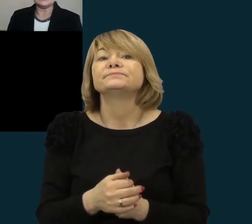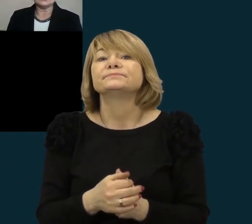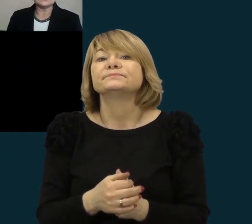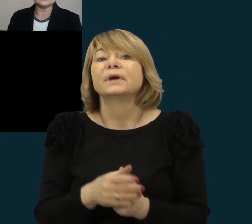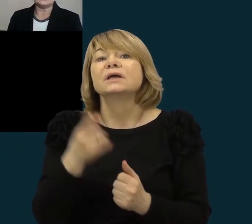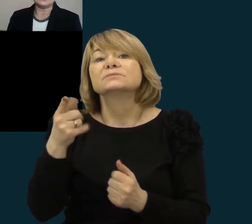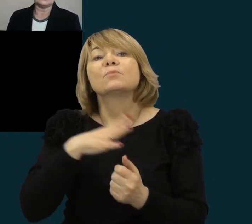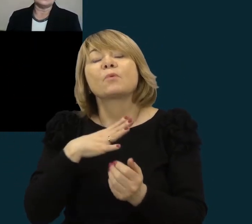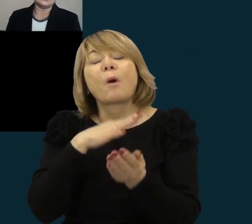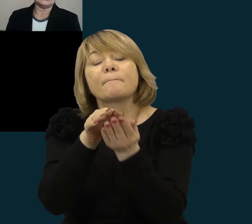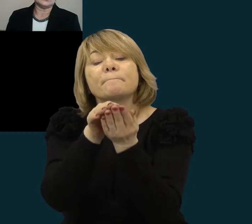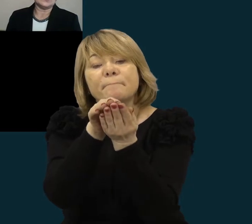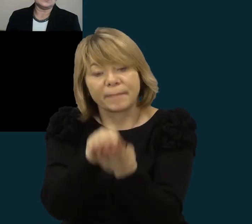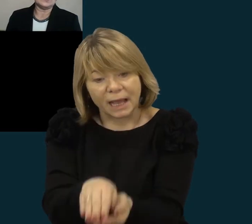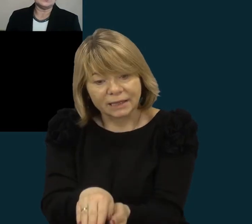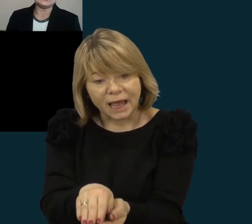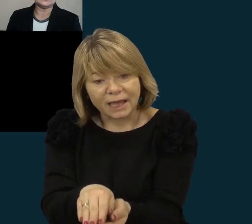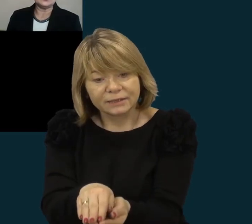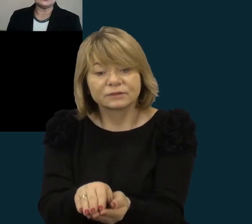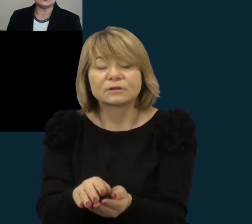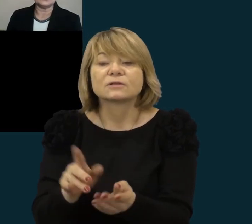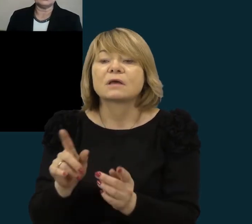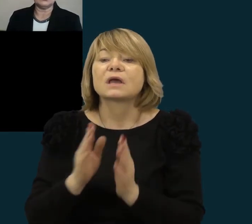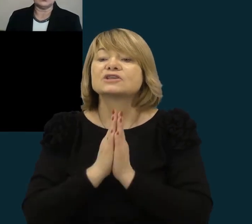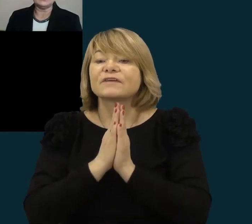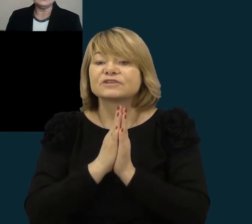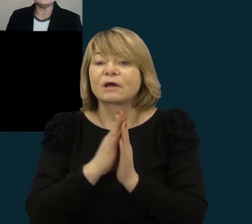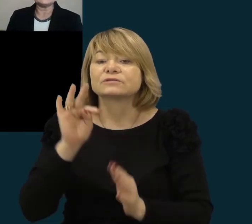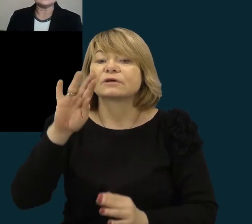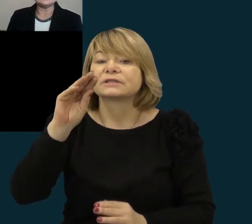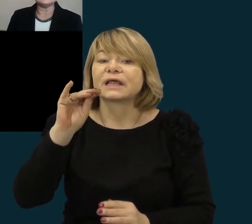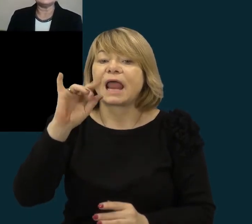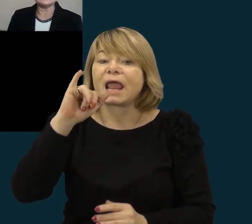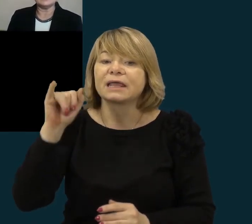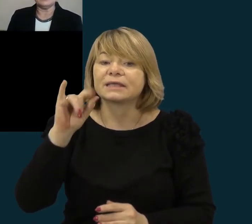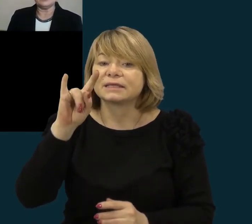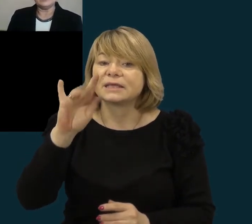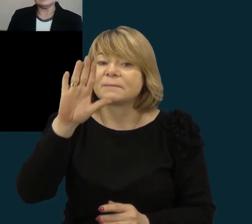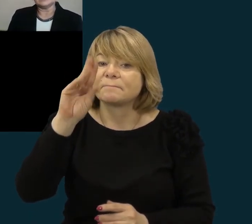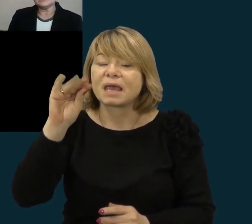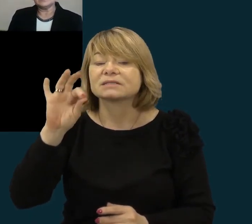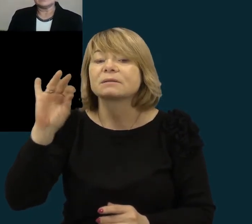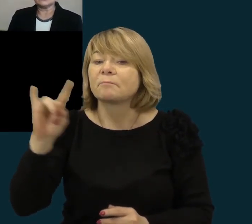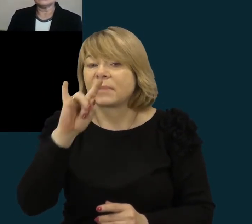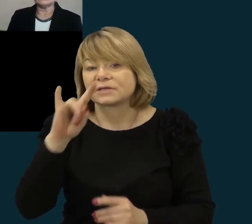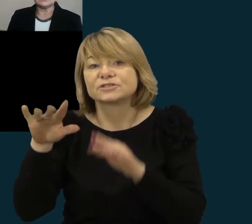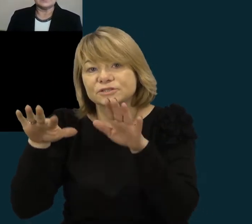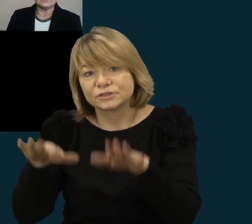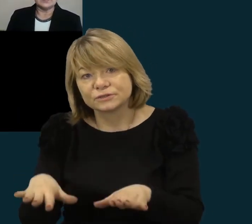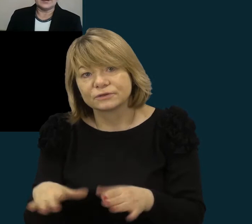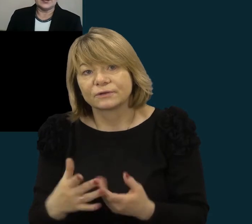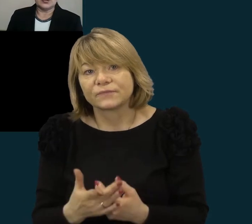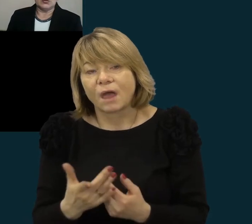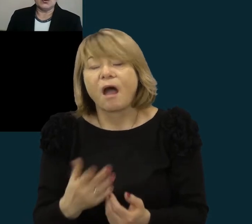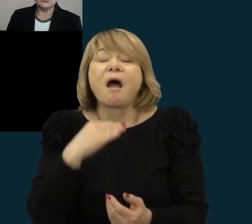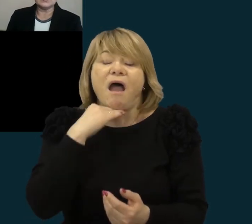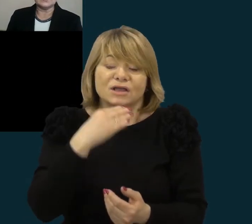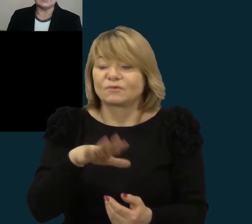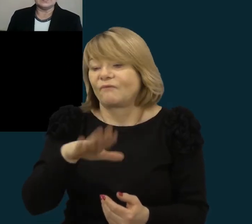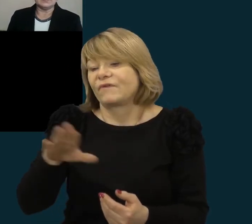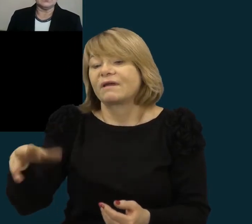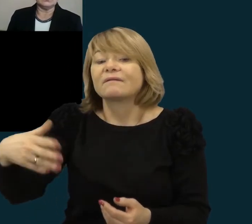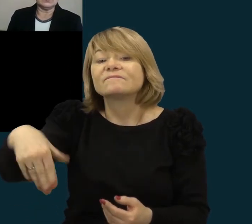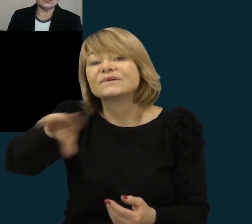Palaidotas į dabravo švenčiaus į važnyčio šventoriją. Pristatykite jį. Tai, aišku, vaikai tikrai žinojo,